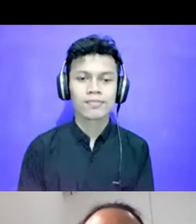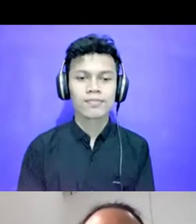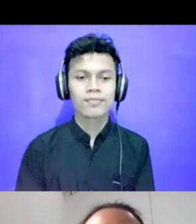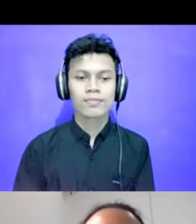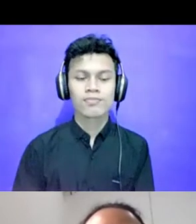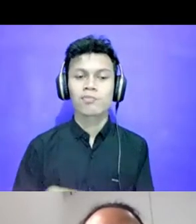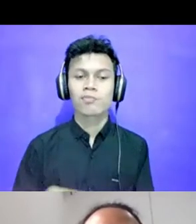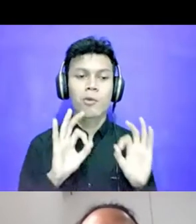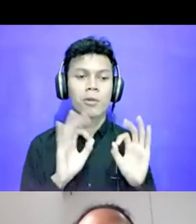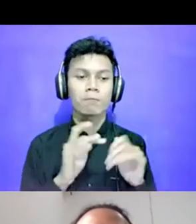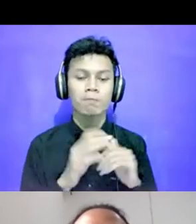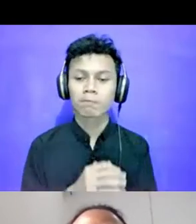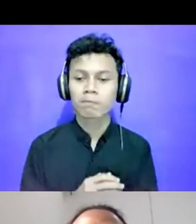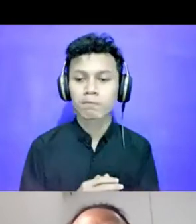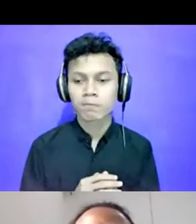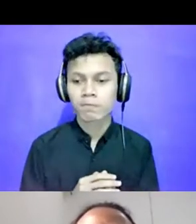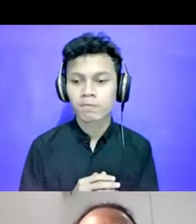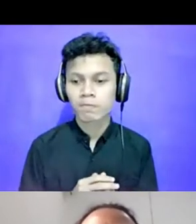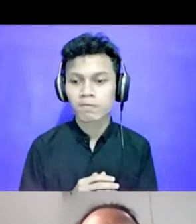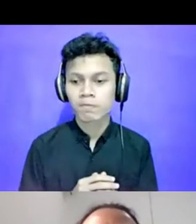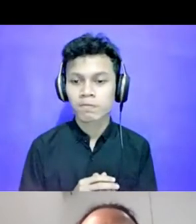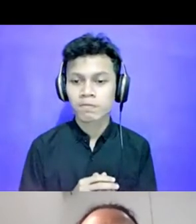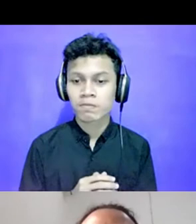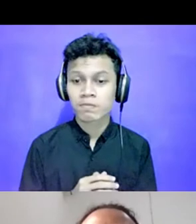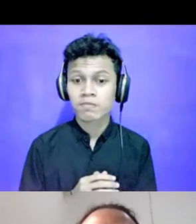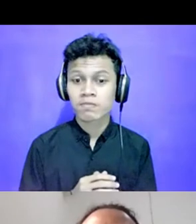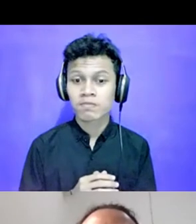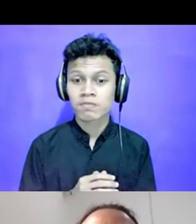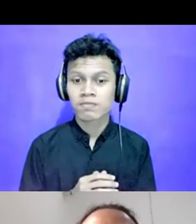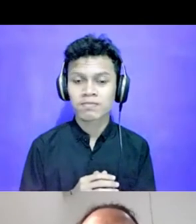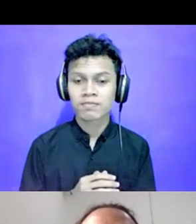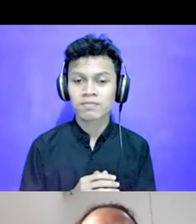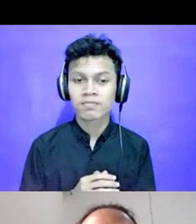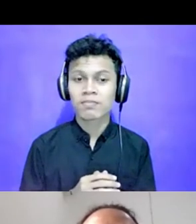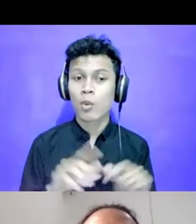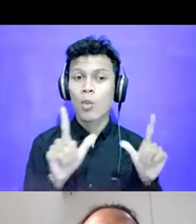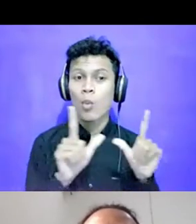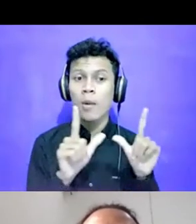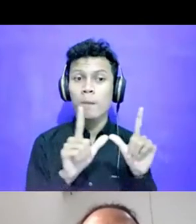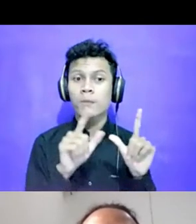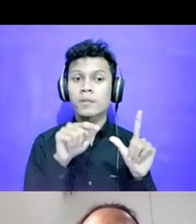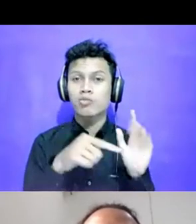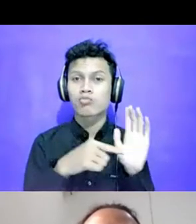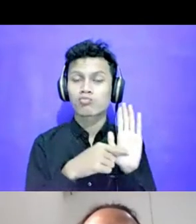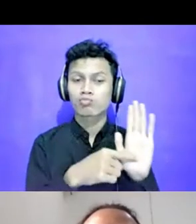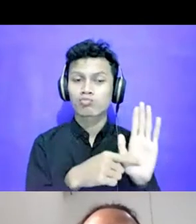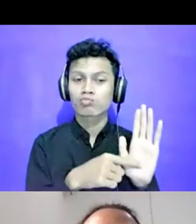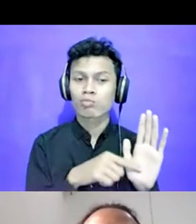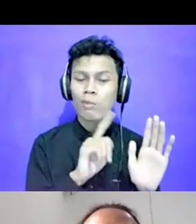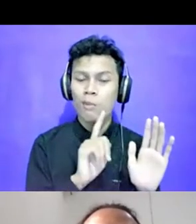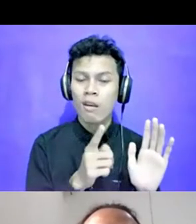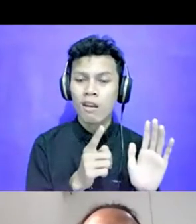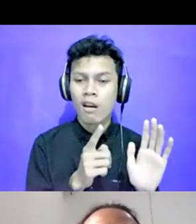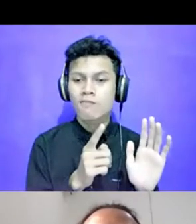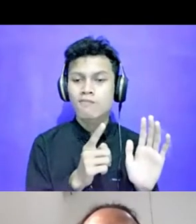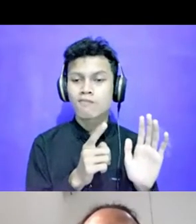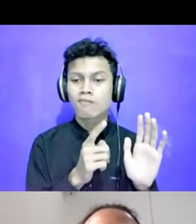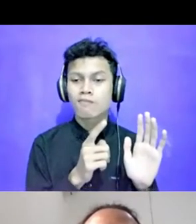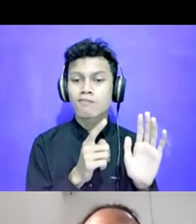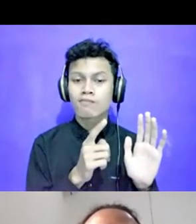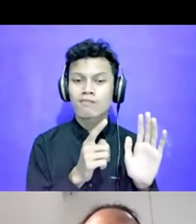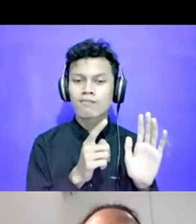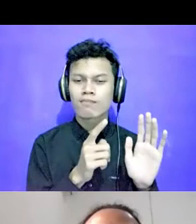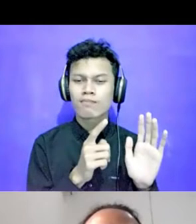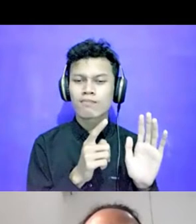Oke, nah. Kita website ini menyediakan parameter ukuran